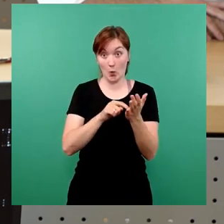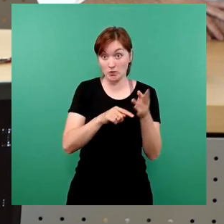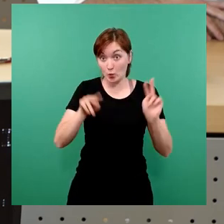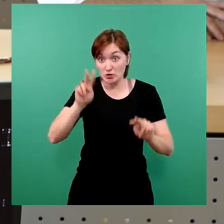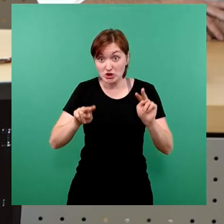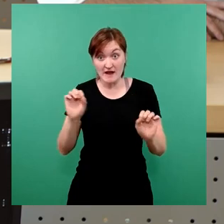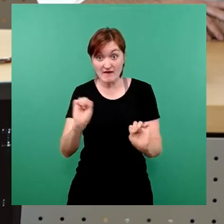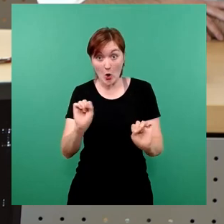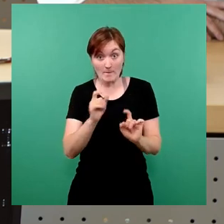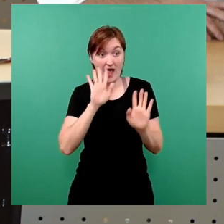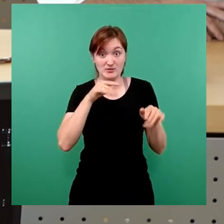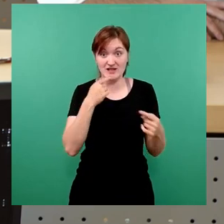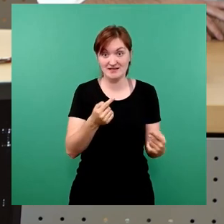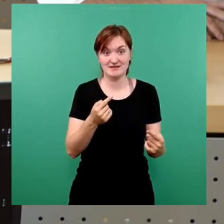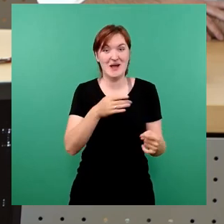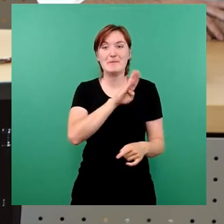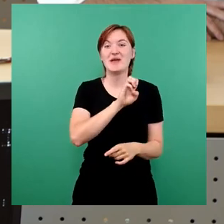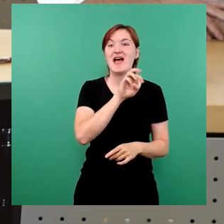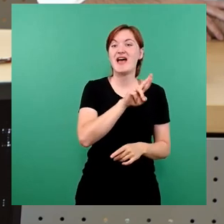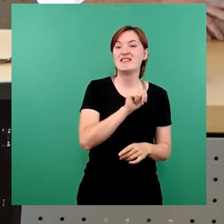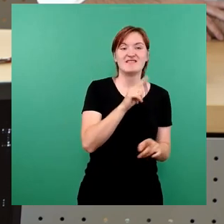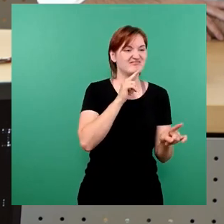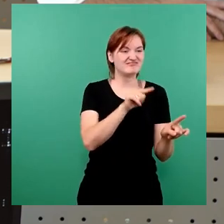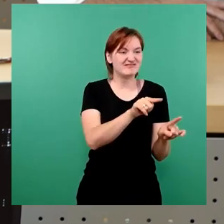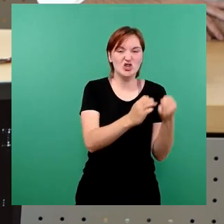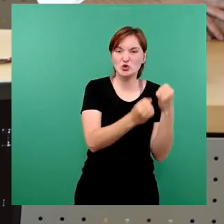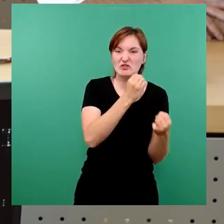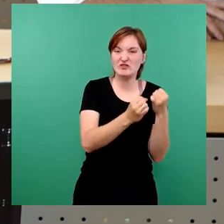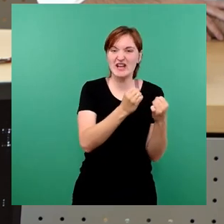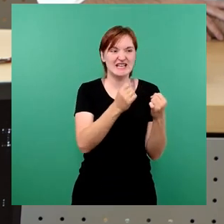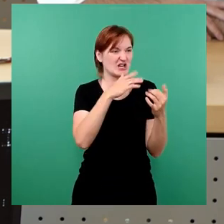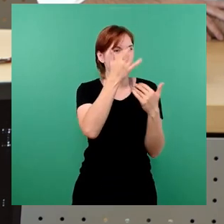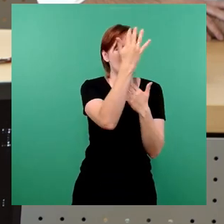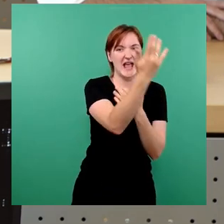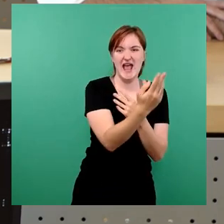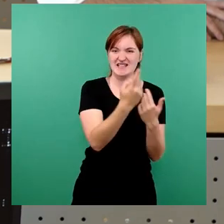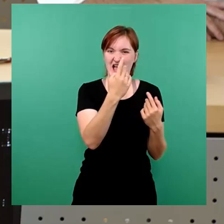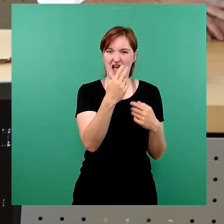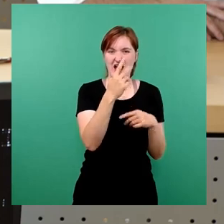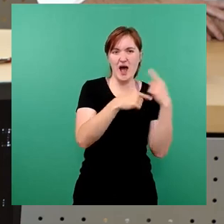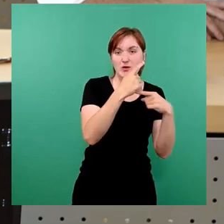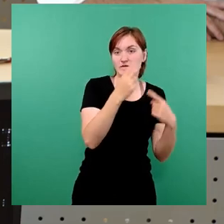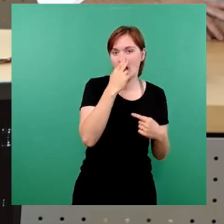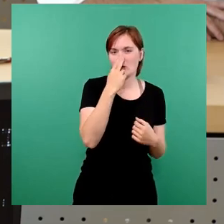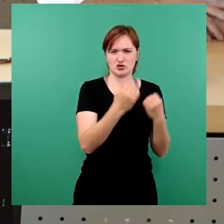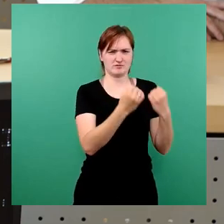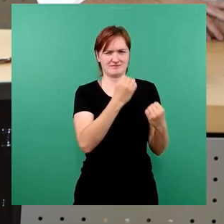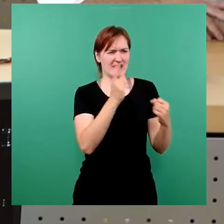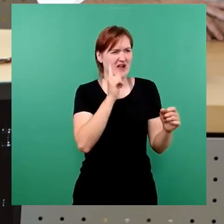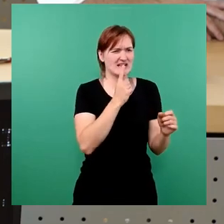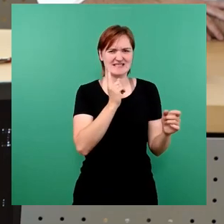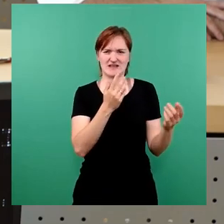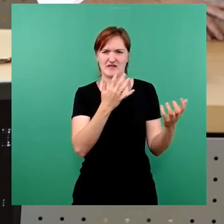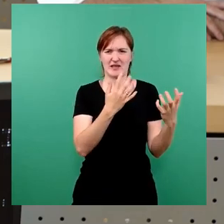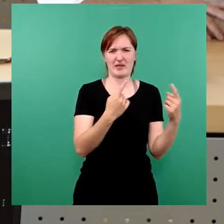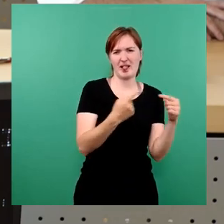Bei der BAN gibt es überhaupt keine Einigkeit darum, wie das alles mal sein soll. Weil, so spüre ich das auch als Stadtbezirksbeirat, die,